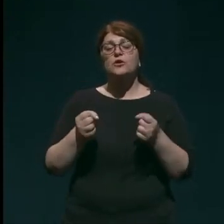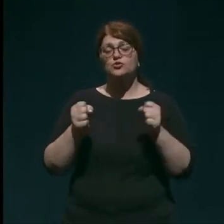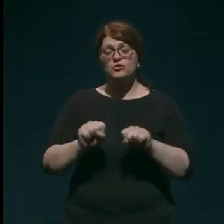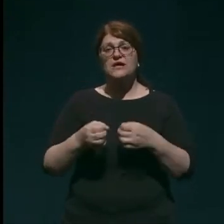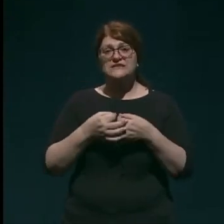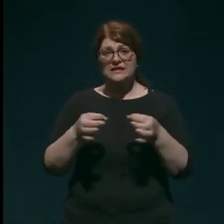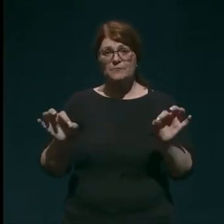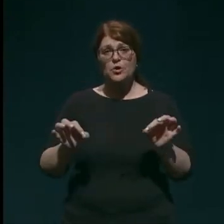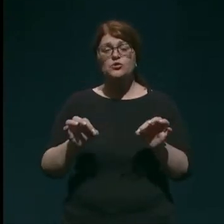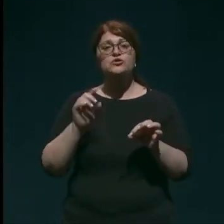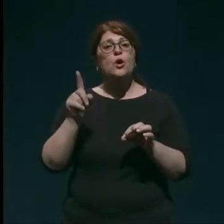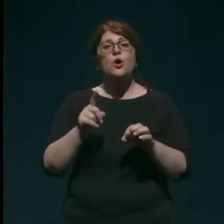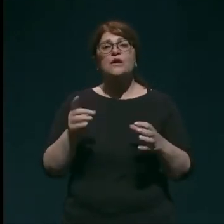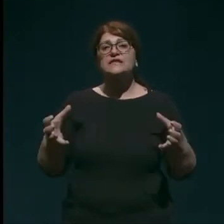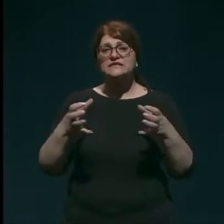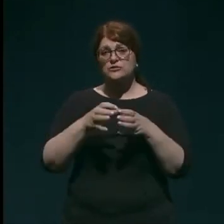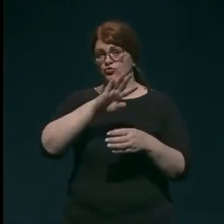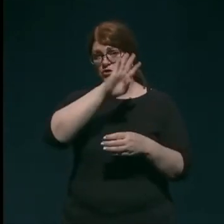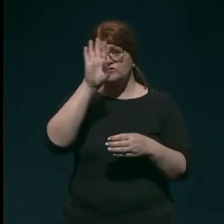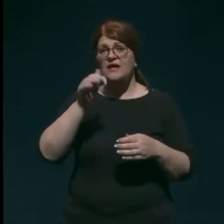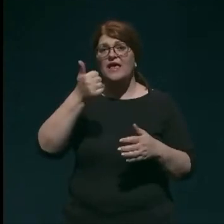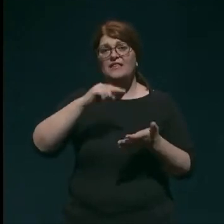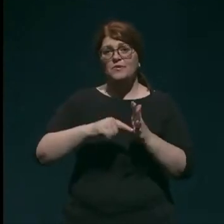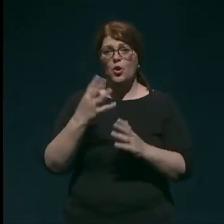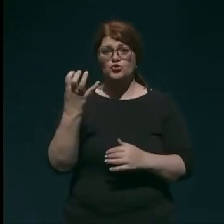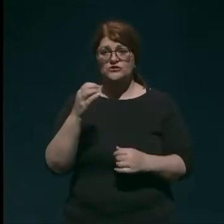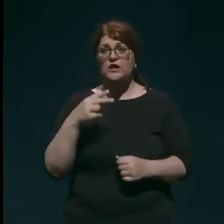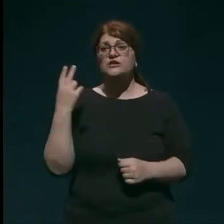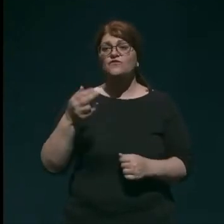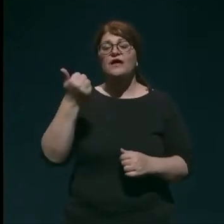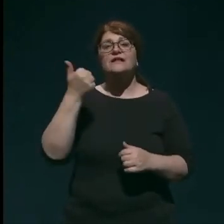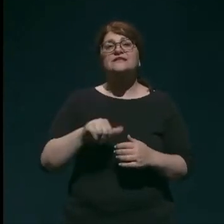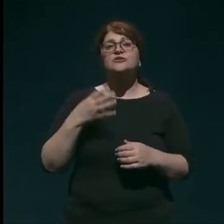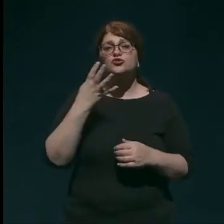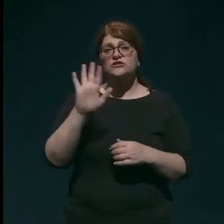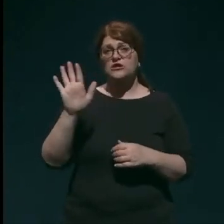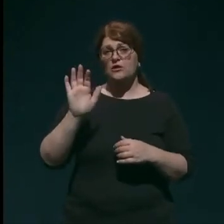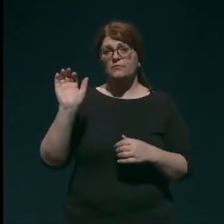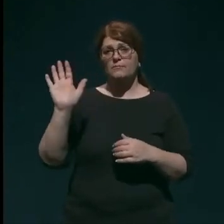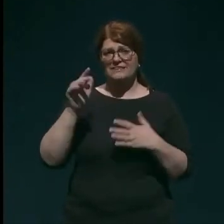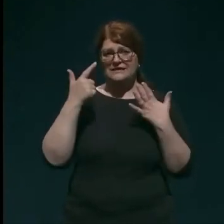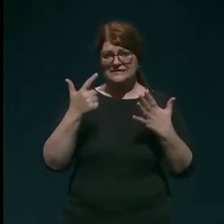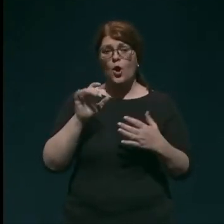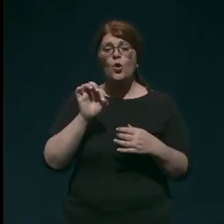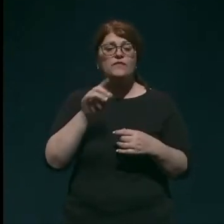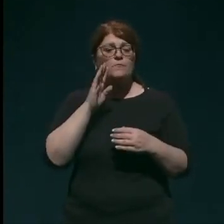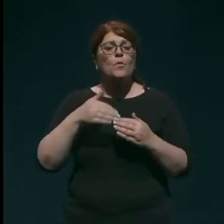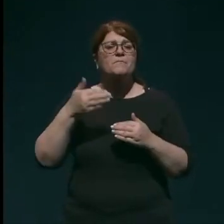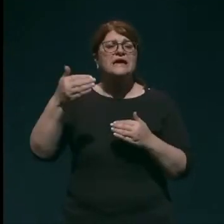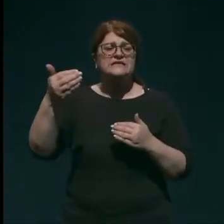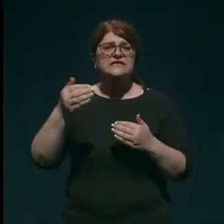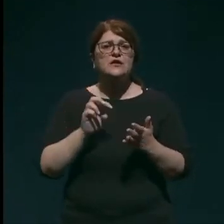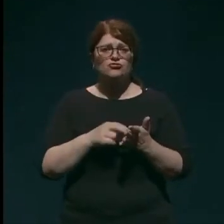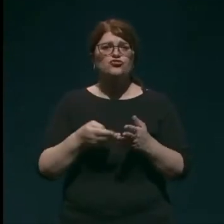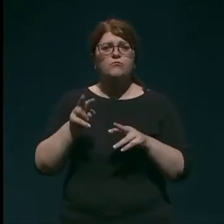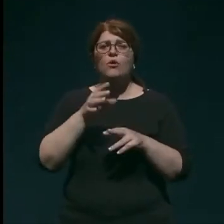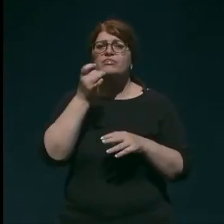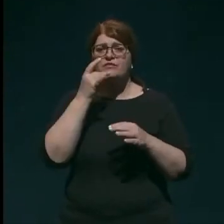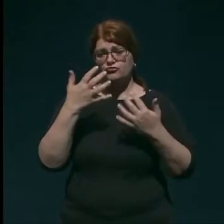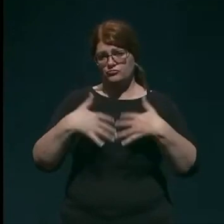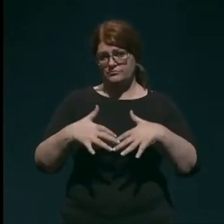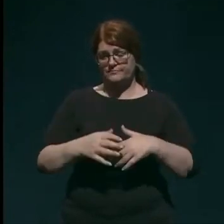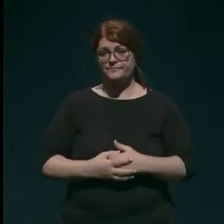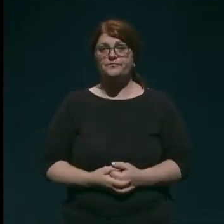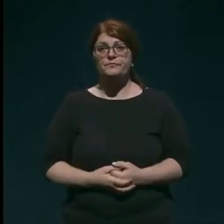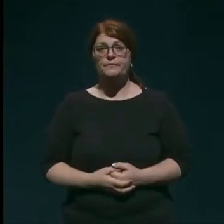in Združeno kraljestvo, milijon štirsto, Slovenija, 1475 in o tem bom komentiral bolj detaljno v naslednjih slajdih.